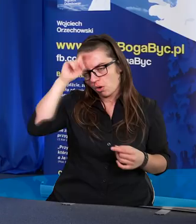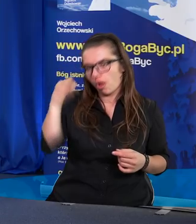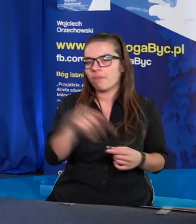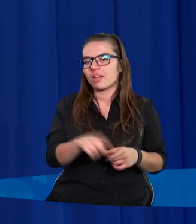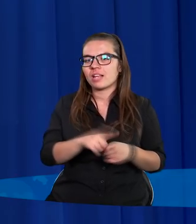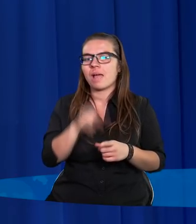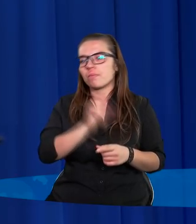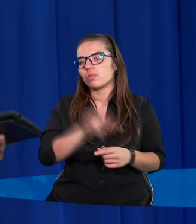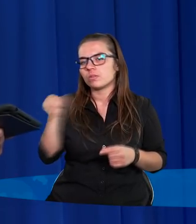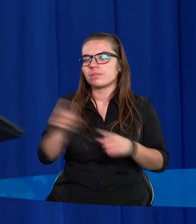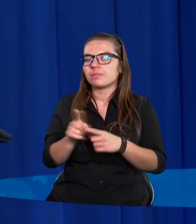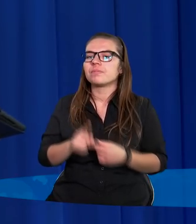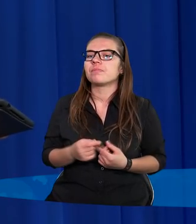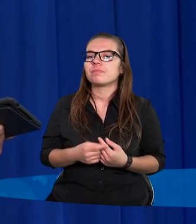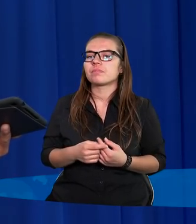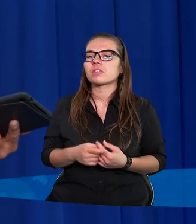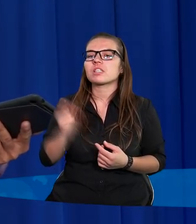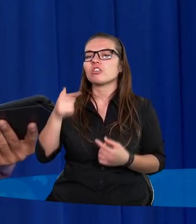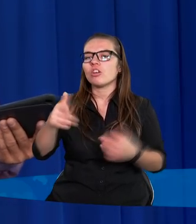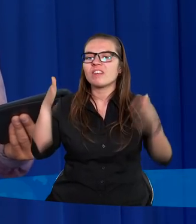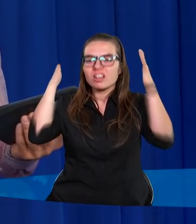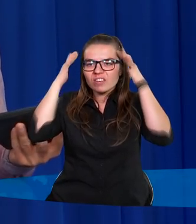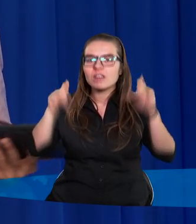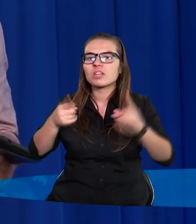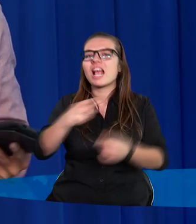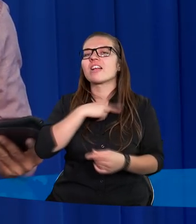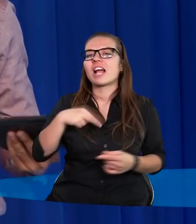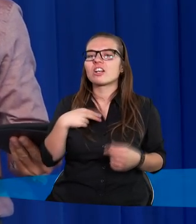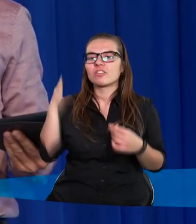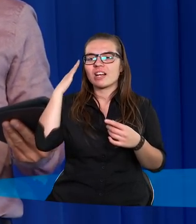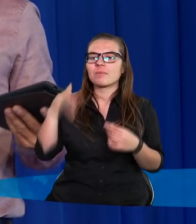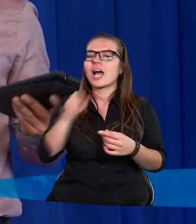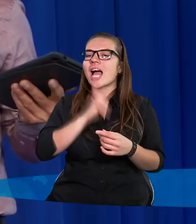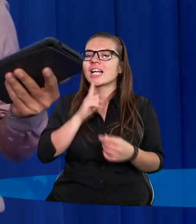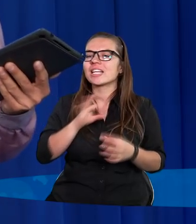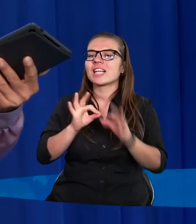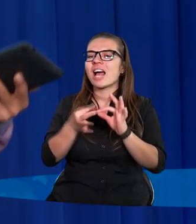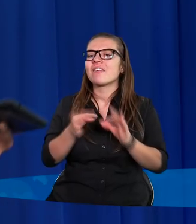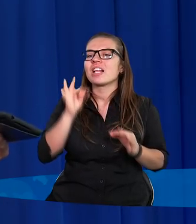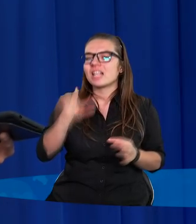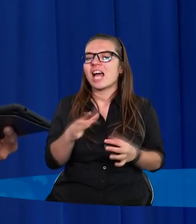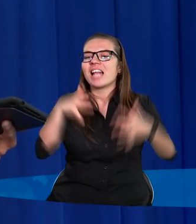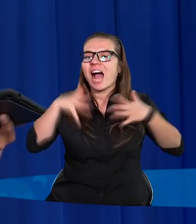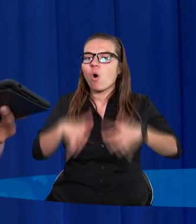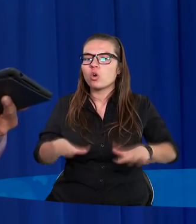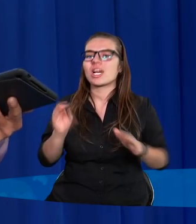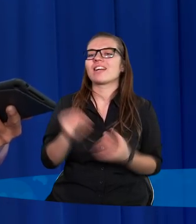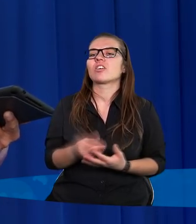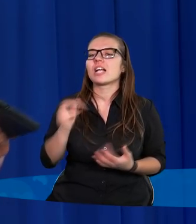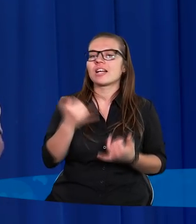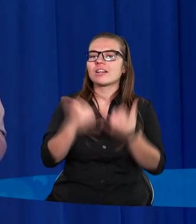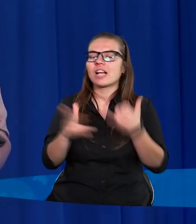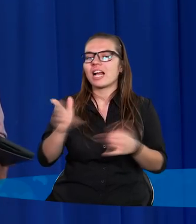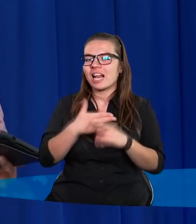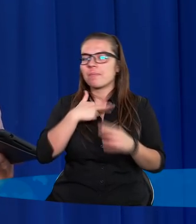Jemu. Czyż nie jest gdzieś w tej świadomości naszej religijnej to utkwione, tak zakorzenione, że